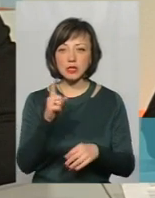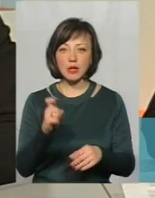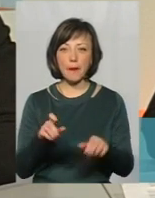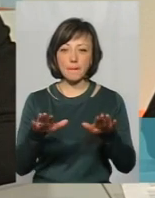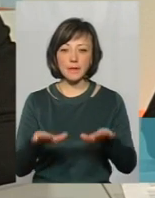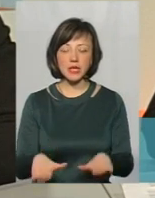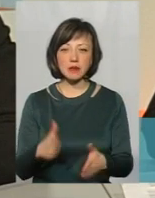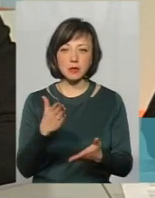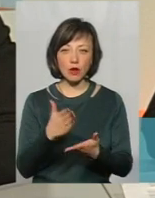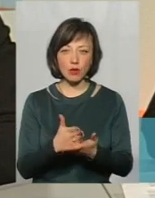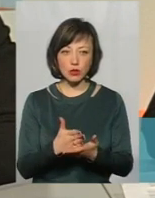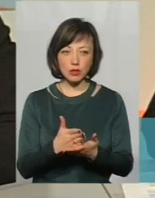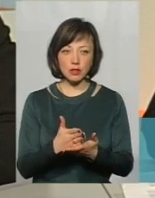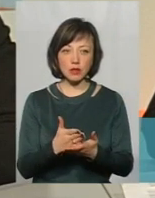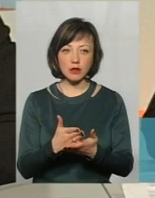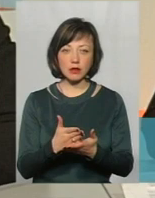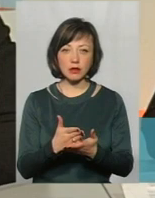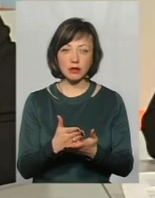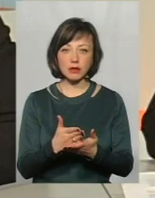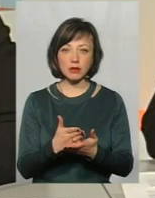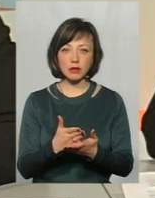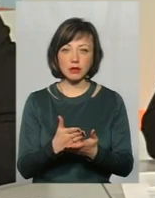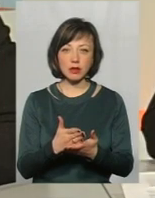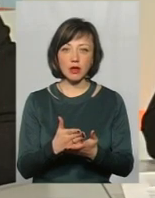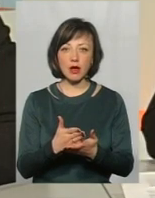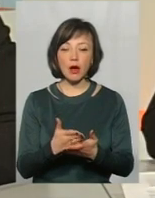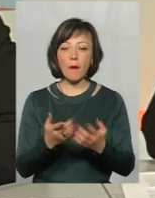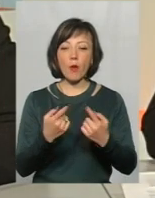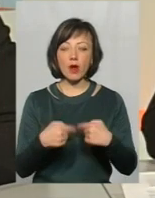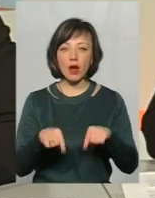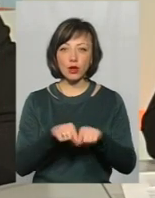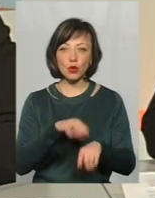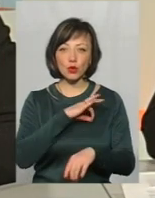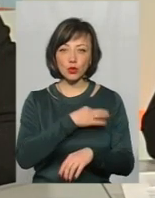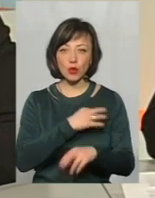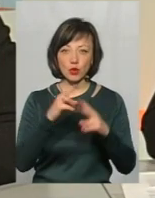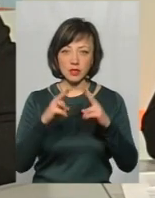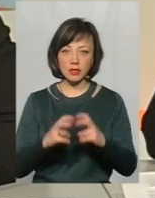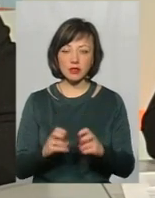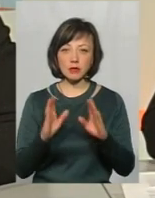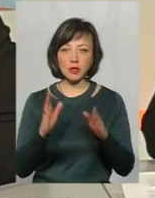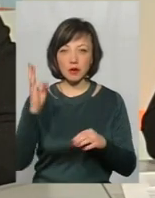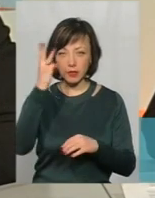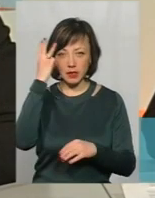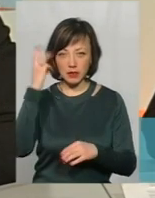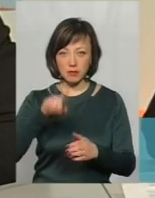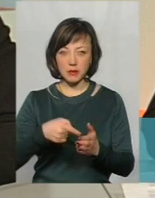органу досудового розслідування як юридичної особи. Тобто, наразі це буде Хмельницький